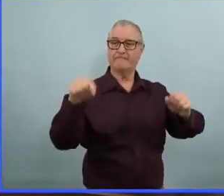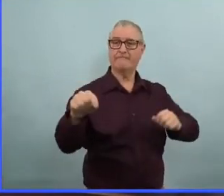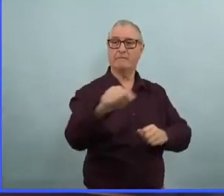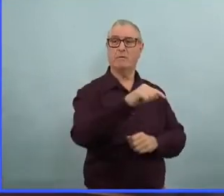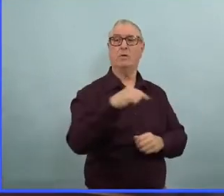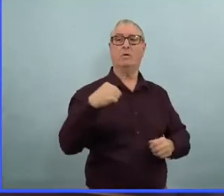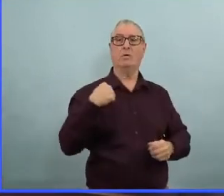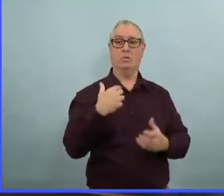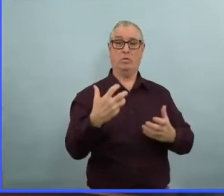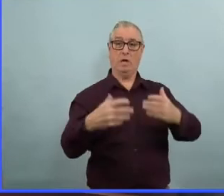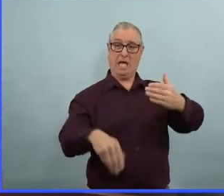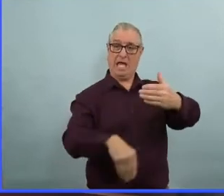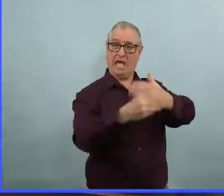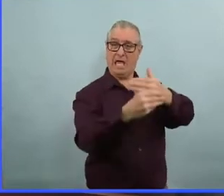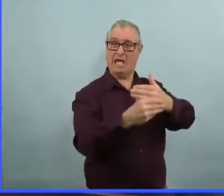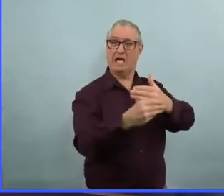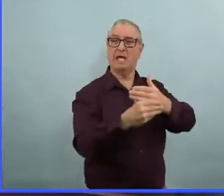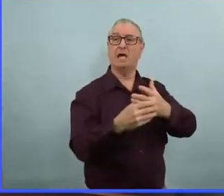veux vous dire que